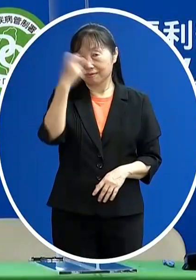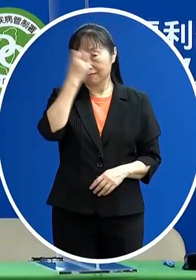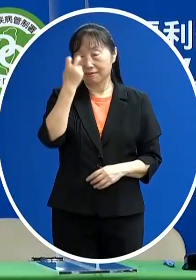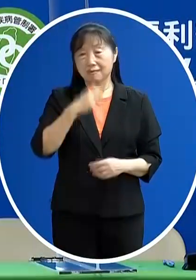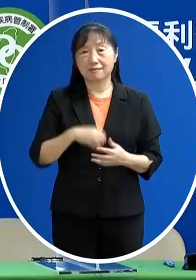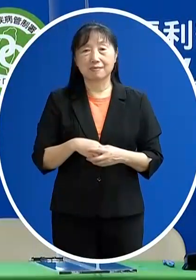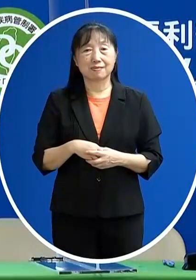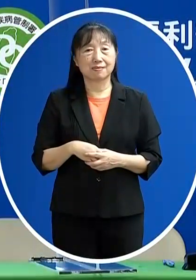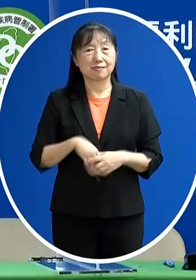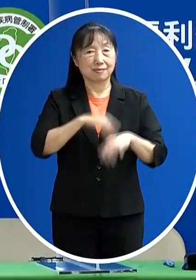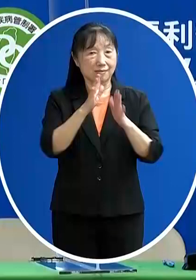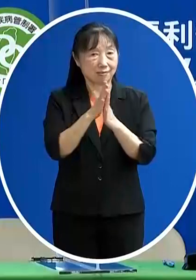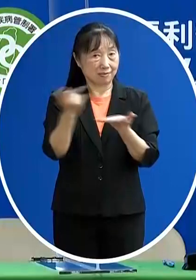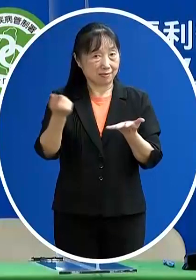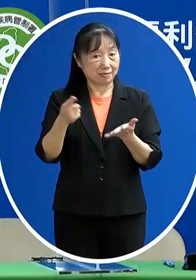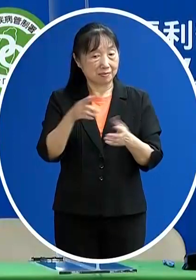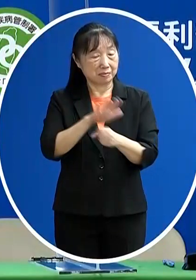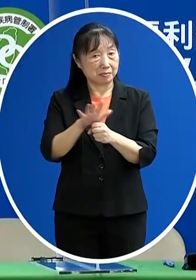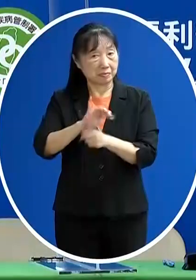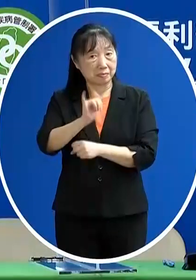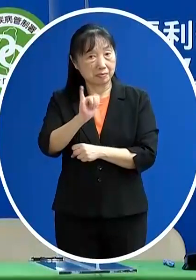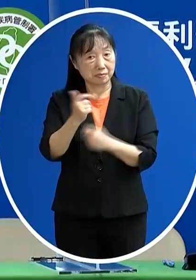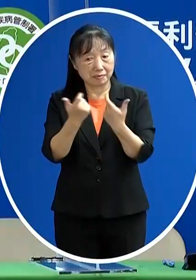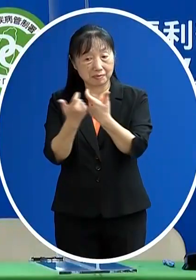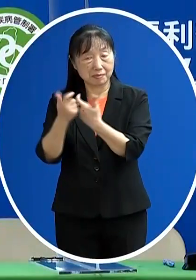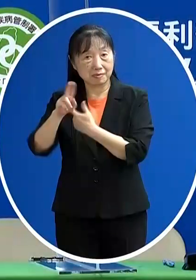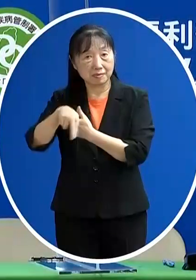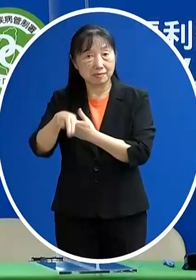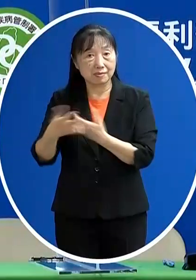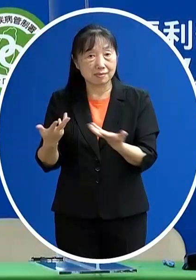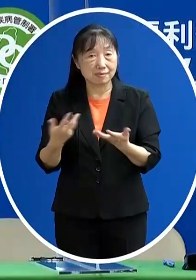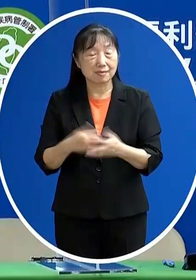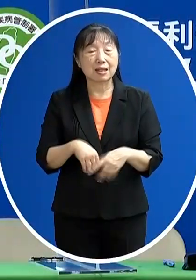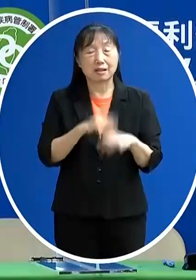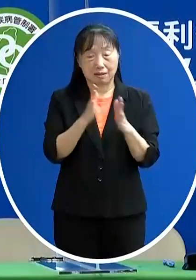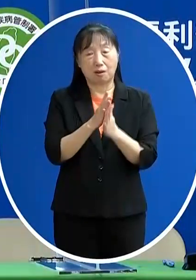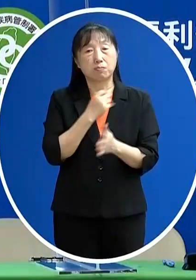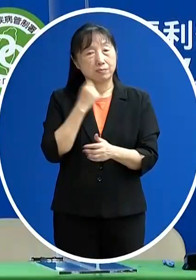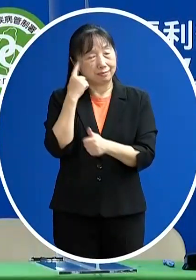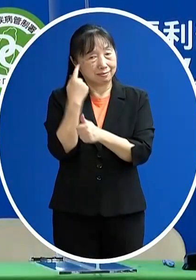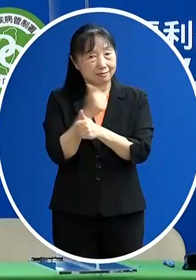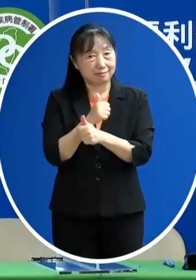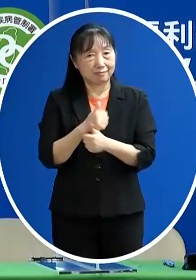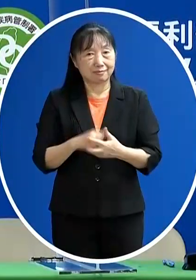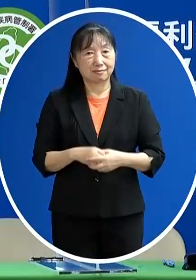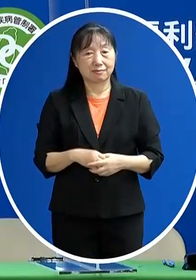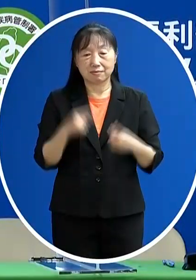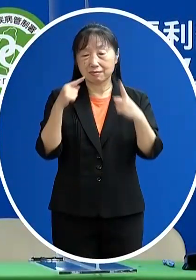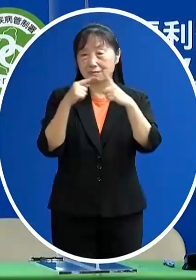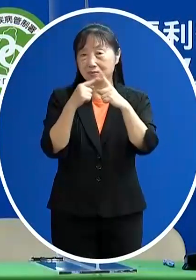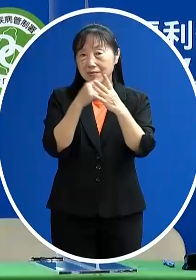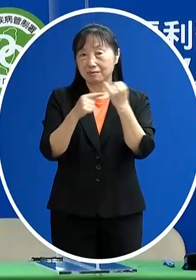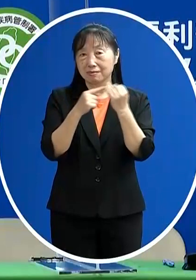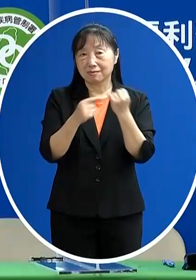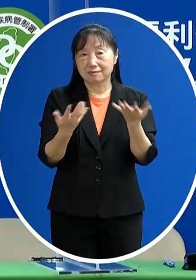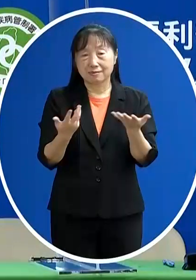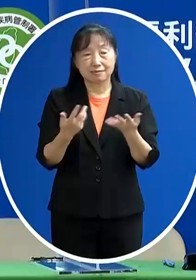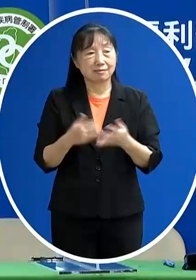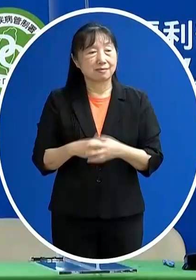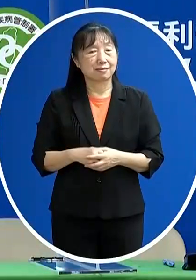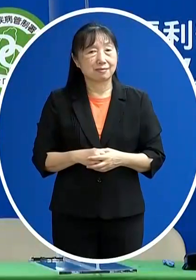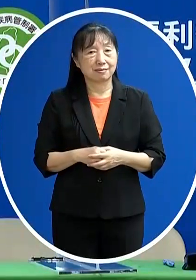夠這個容納這些都是我們要去參考的基準那人數的部分這個就是